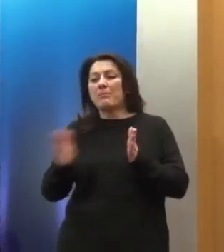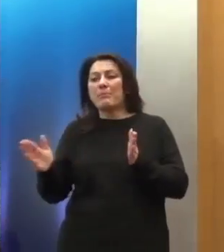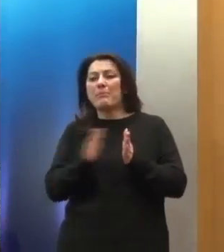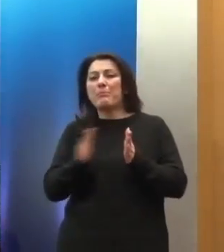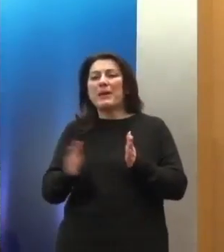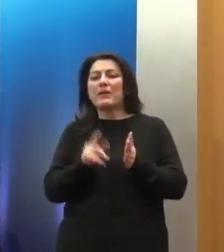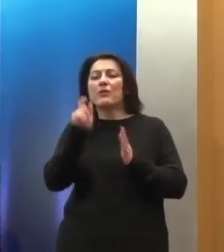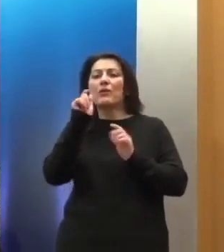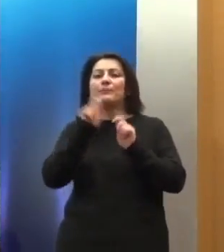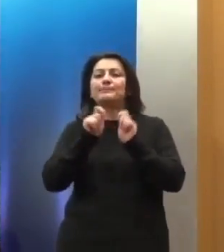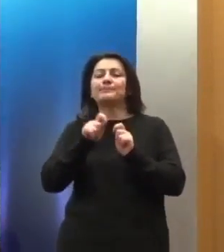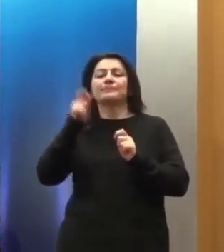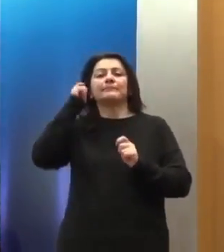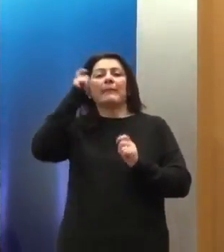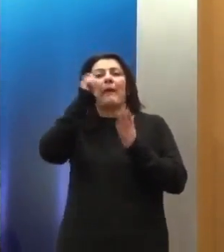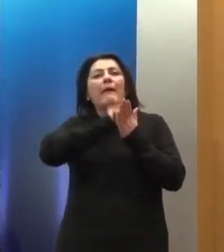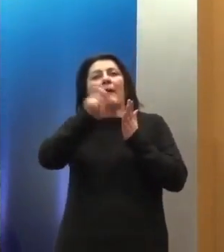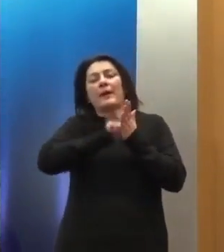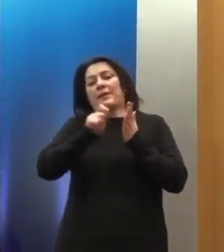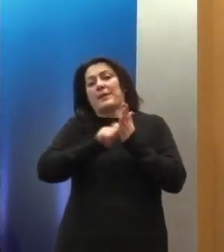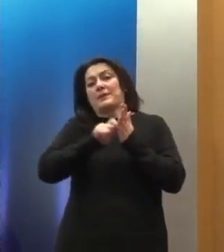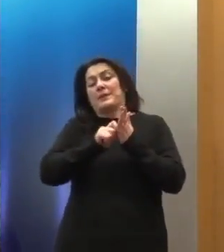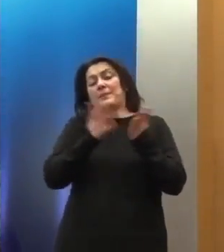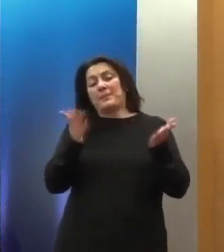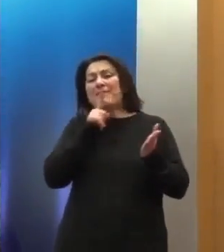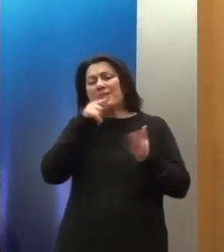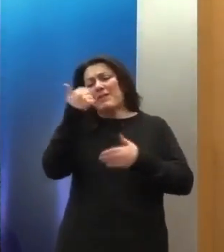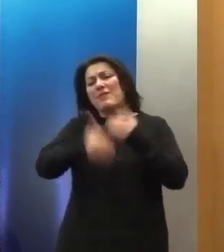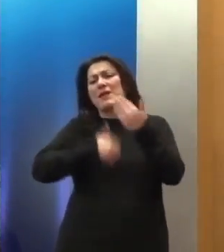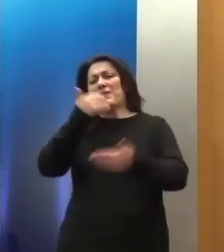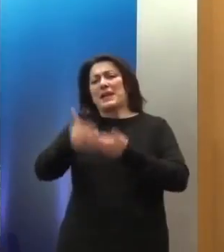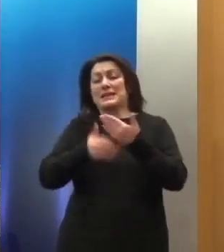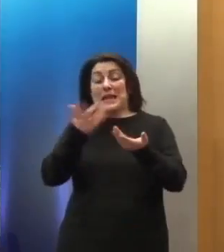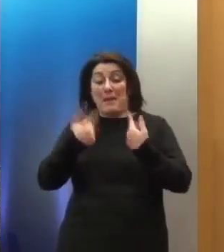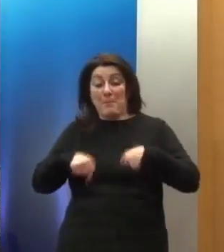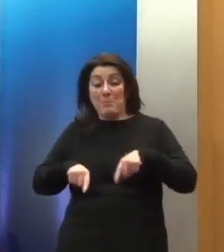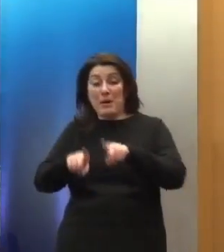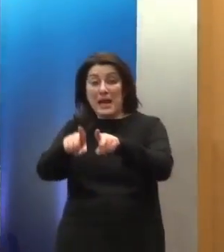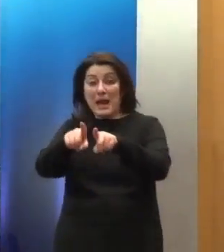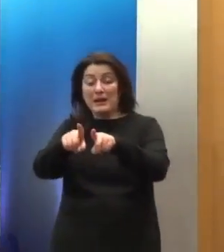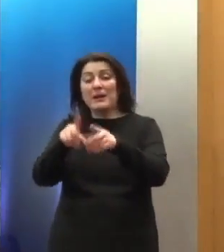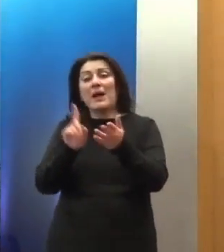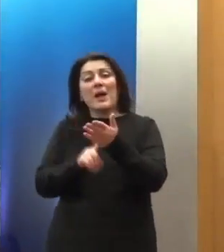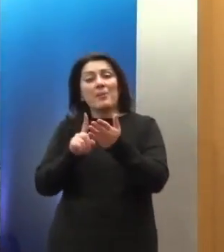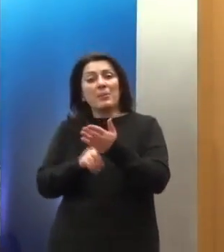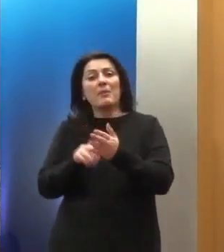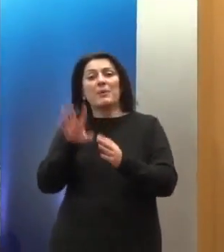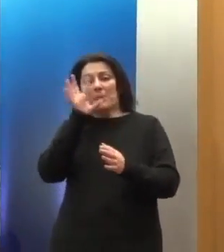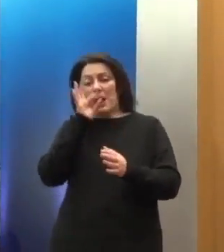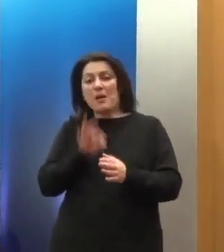παράλληλα βεβαίως, και αυτό είναι το διαδικαστικό αν θέλετε, παράλληλα με την ουσιαστική κατοχύρωση